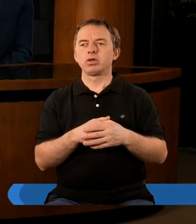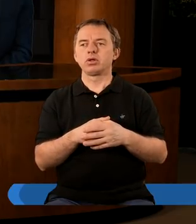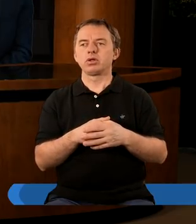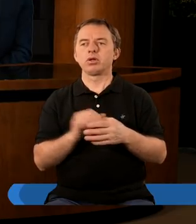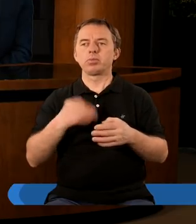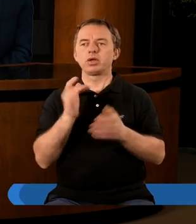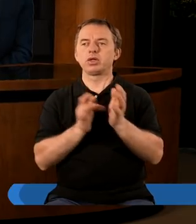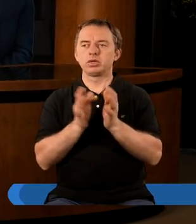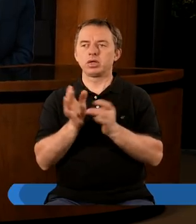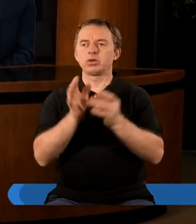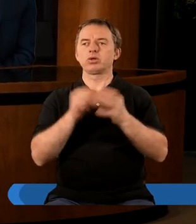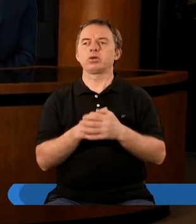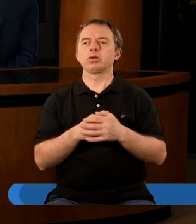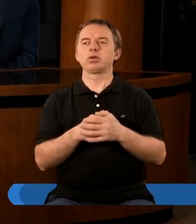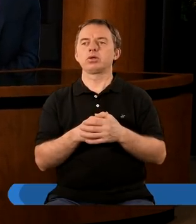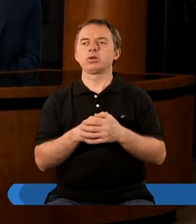Panie Jezu,